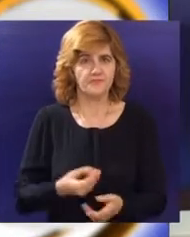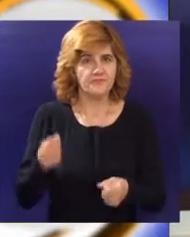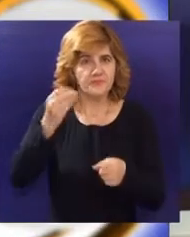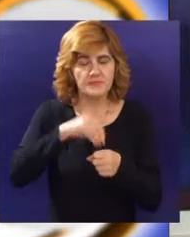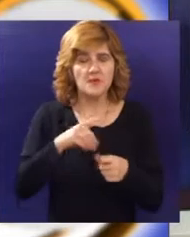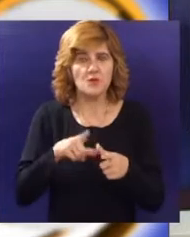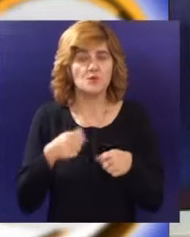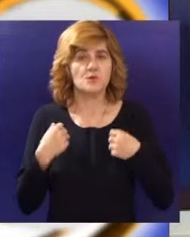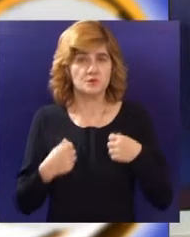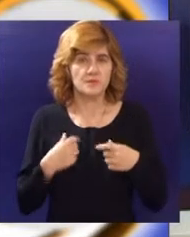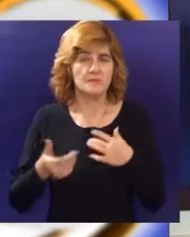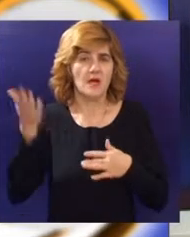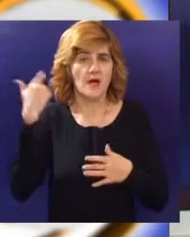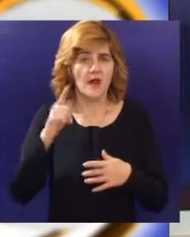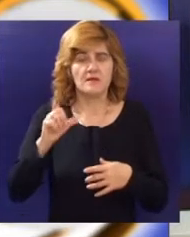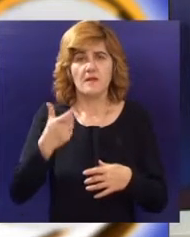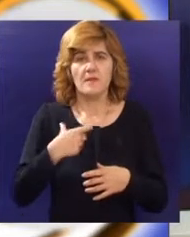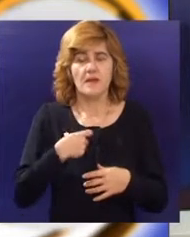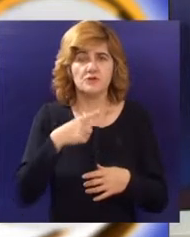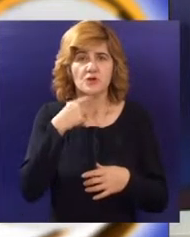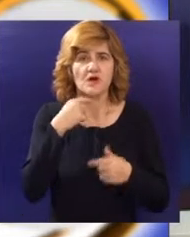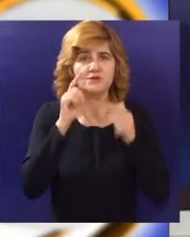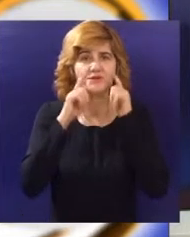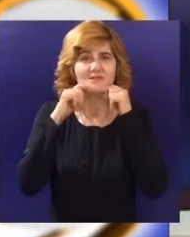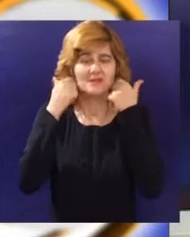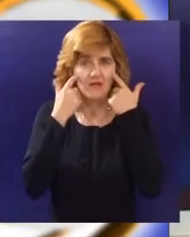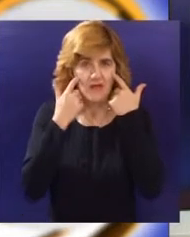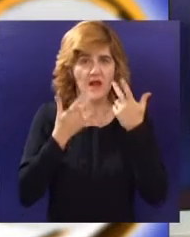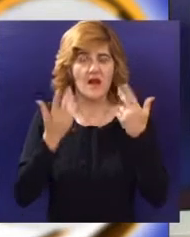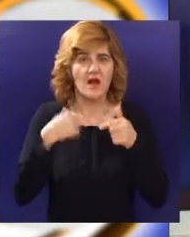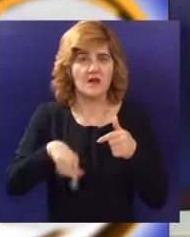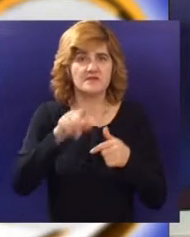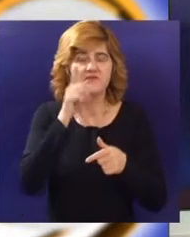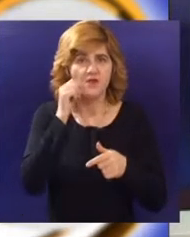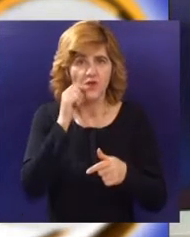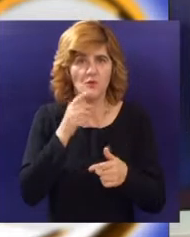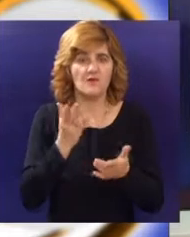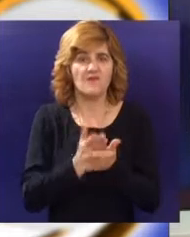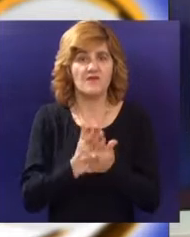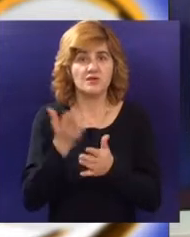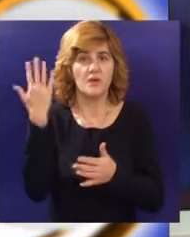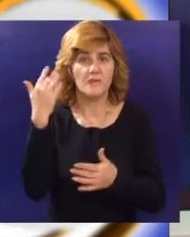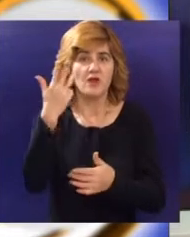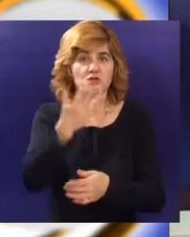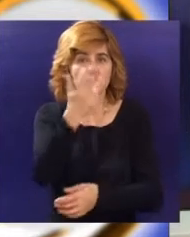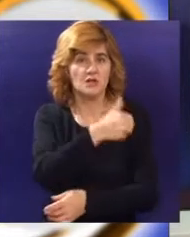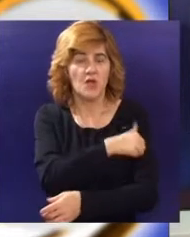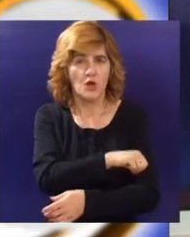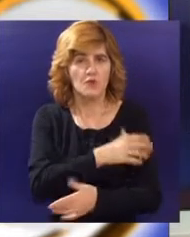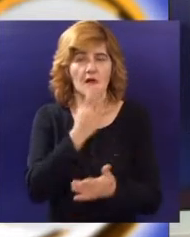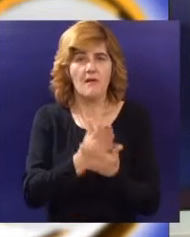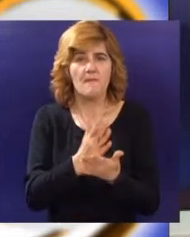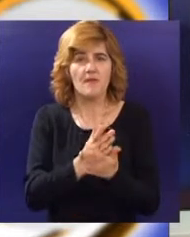Stanovnici Subotice ni ranije nisu mogli da se pohvale blistavim osmehom, ali od kada je pre četiri godine stomatološka zaštita za većinu